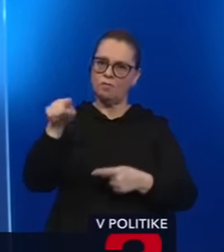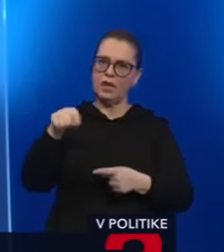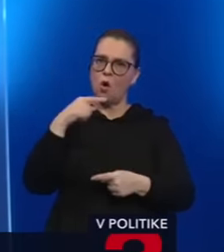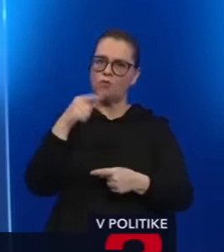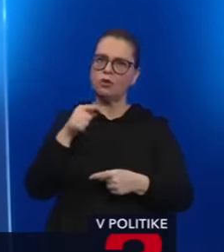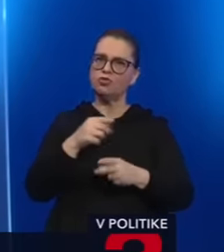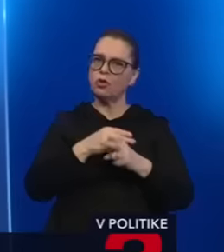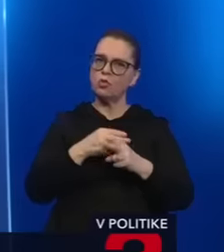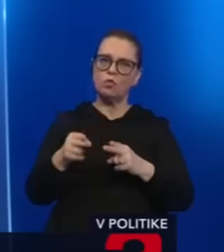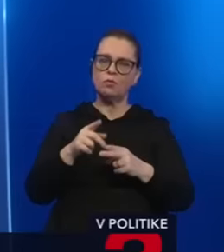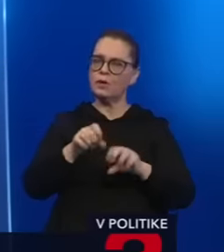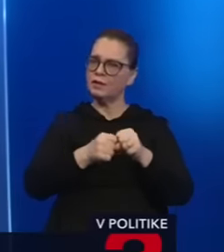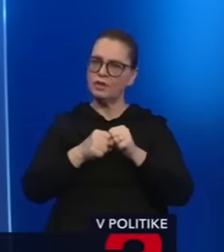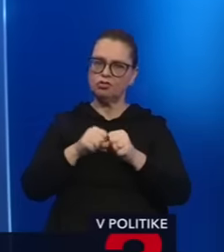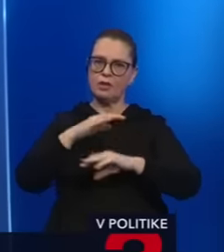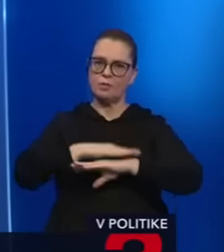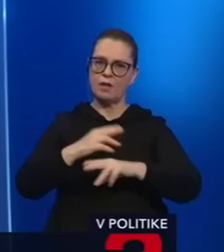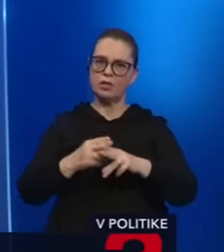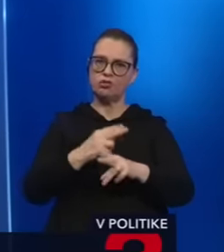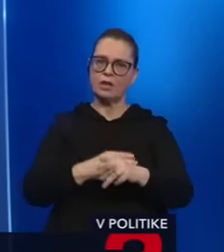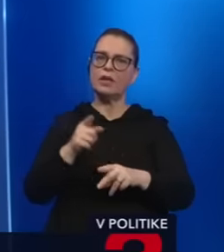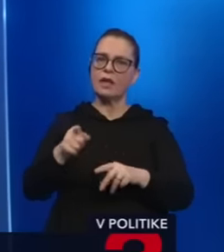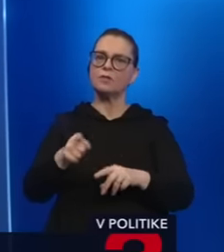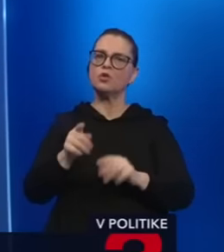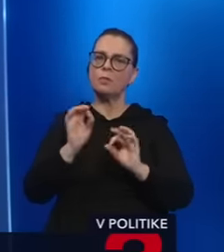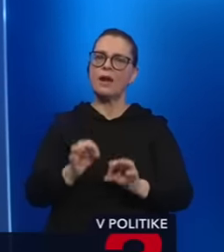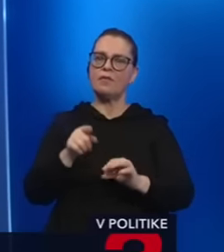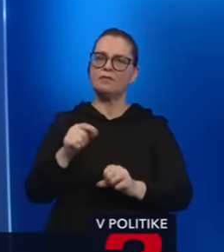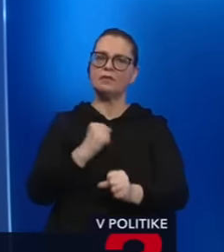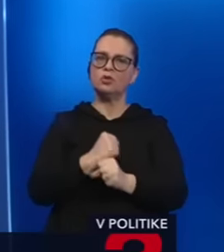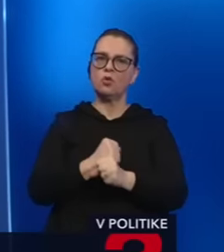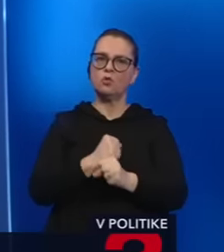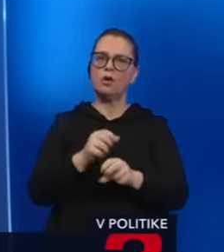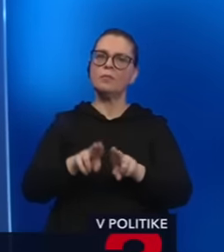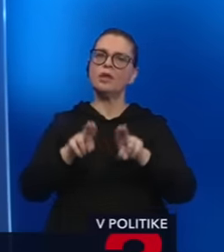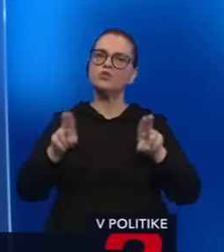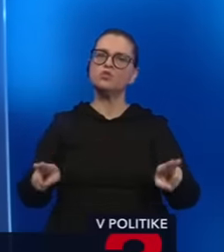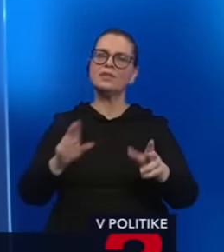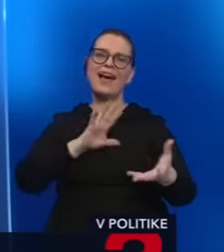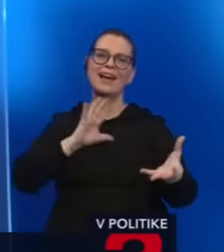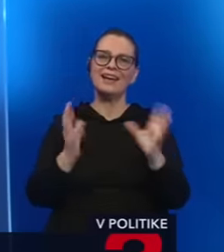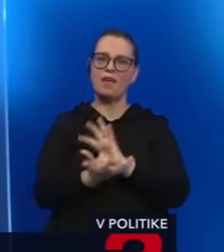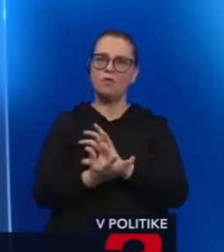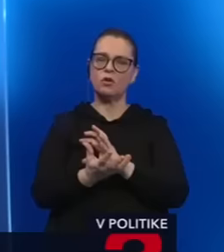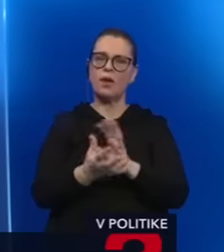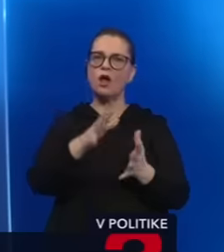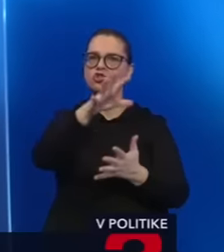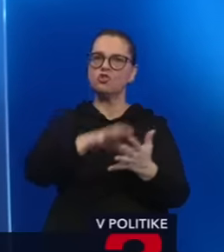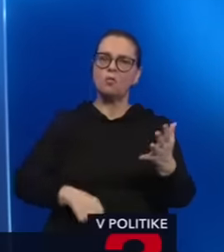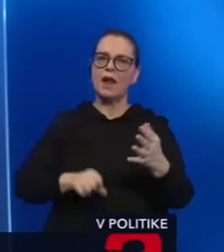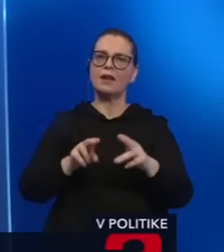že ide o totálnu demontáž právneho štátu, tak potom ste demontovali právny štát pri súdnej reforme, kde ste zobrali sudcom